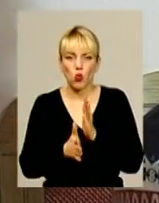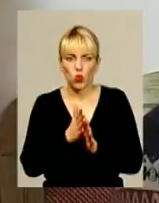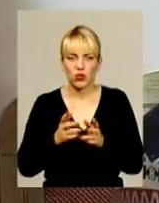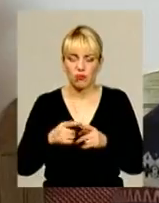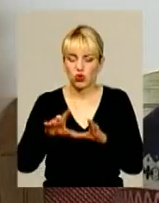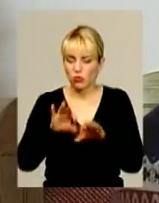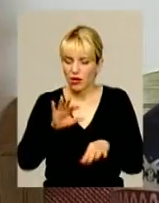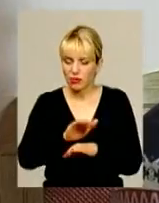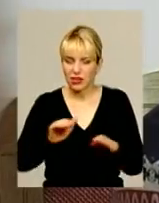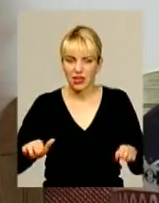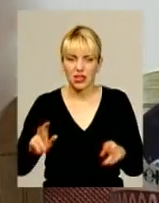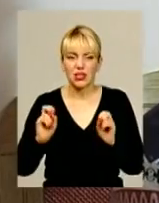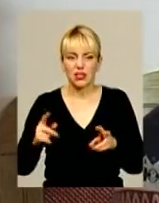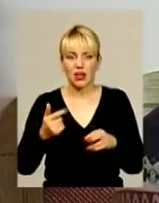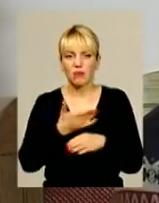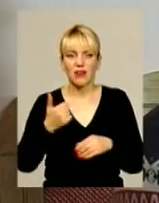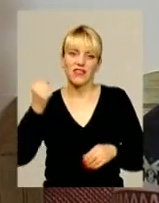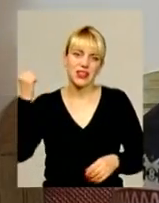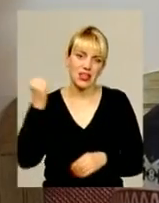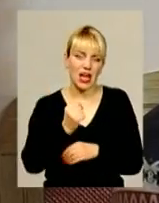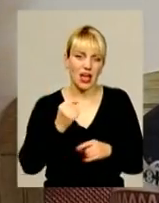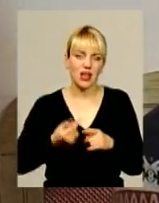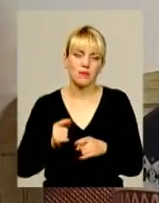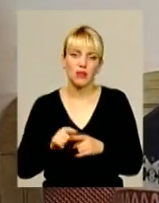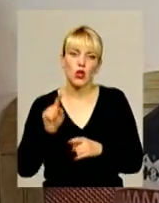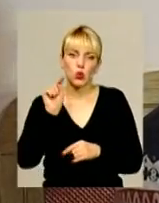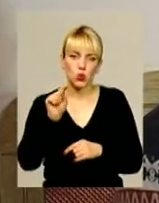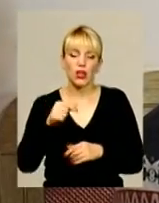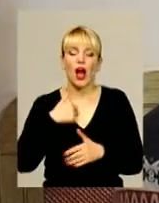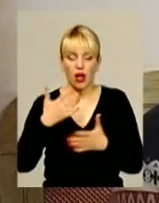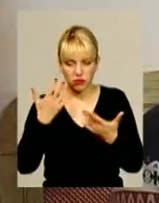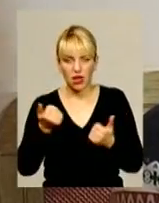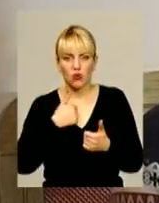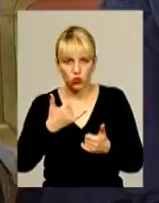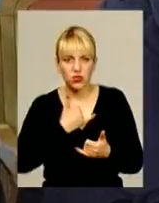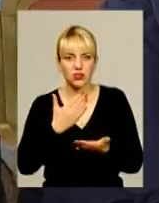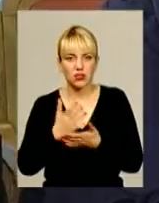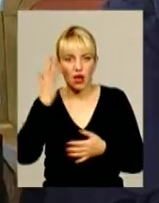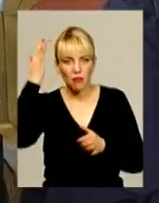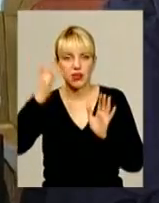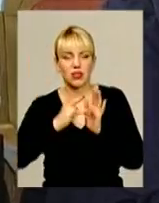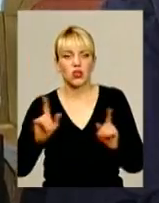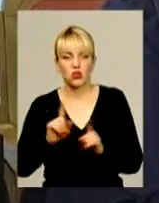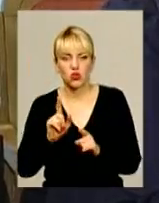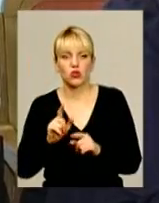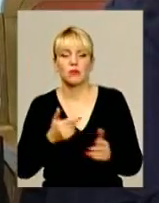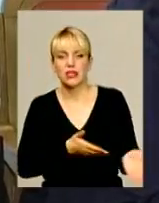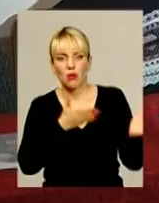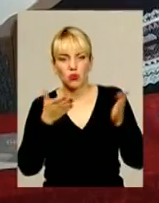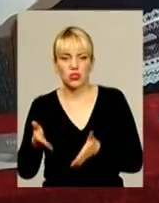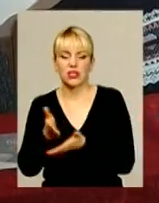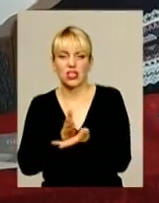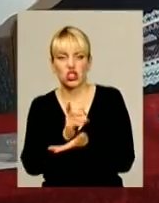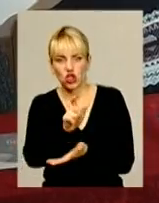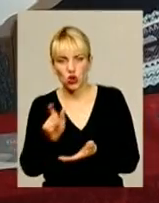і якби тоді ми вдаряємо саме туди, але ми це і брали на мету, для того, щоб запросити всіх чиновників і вдарити саме туди».